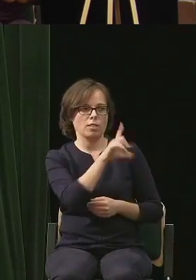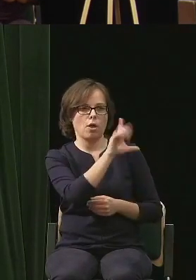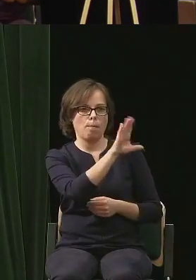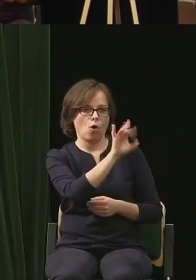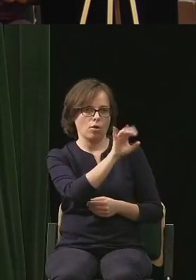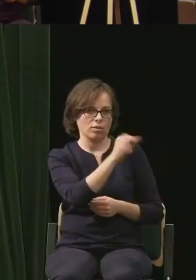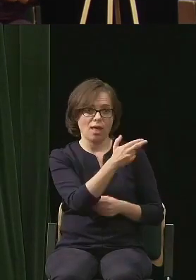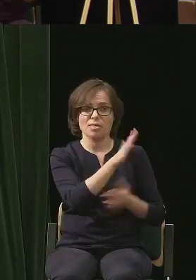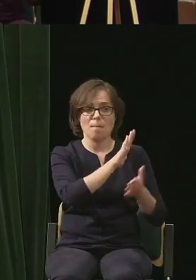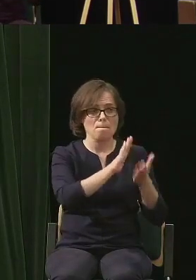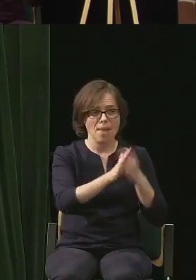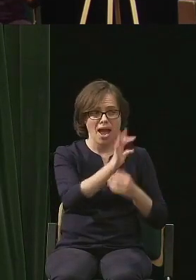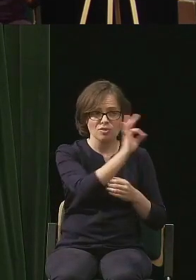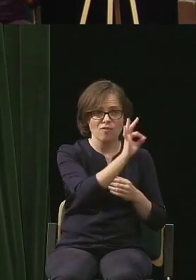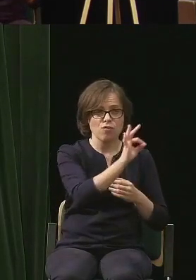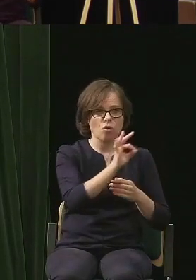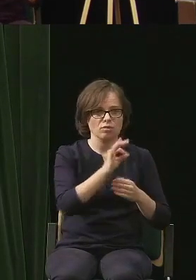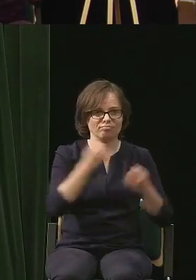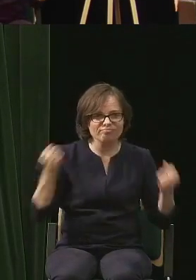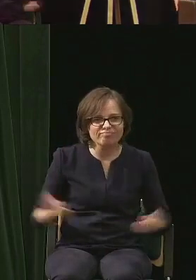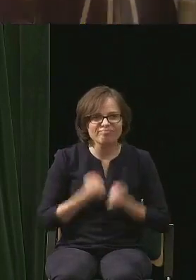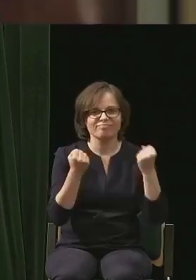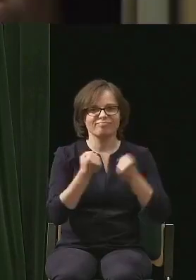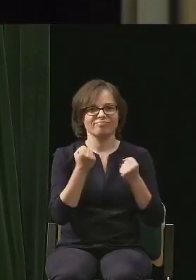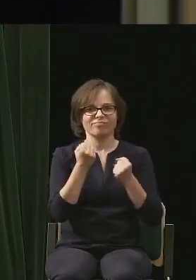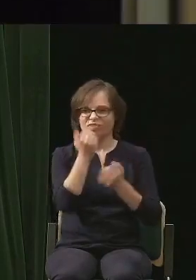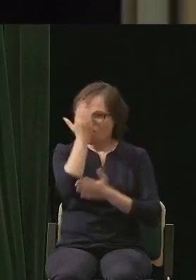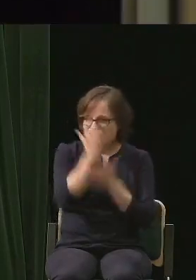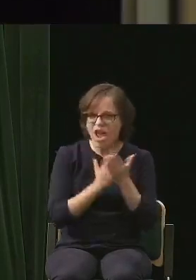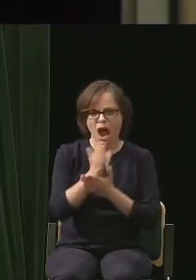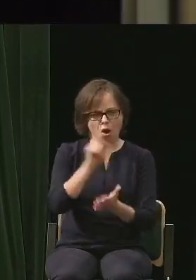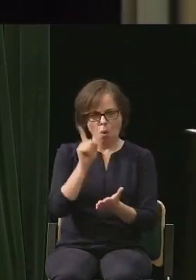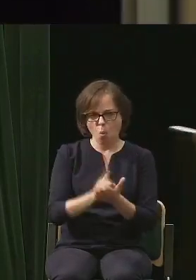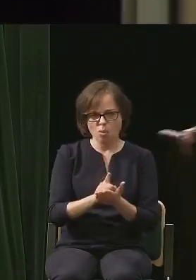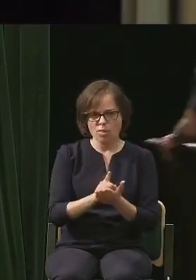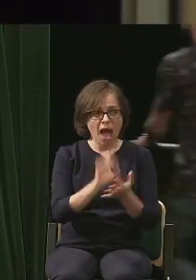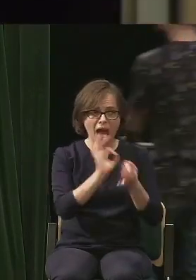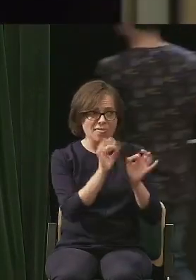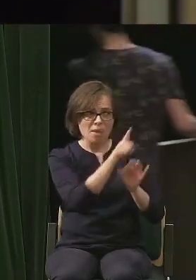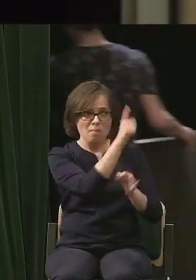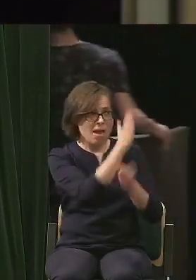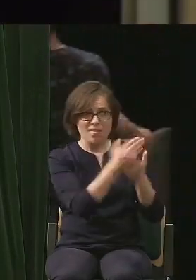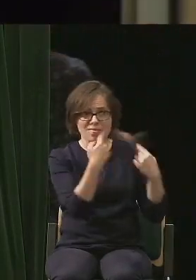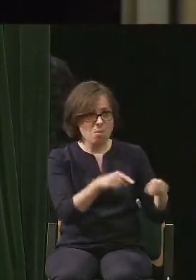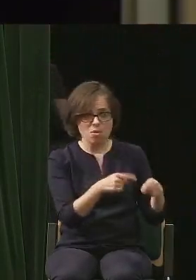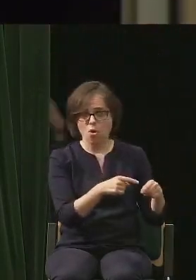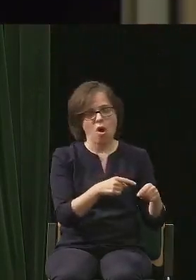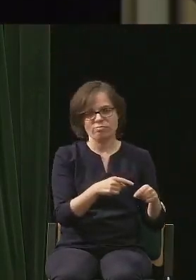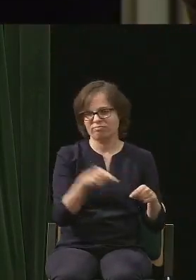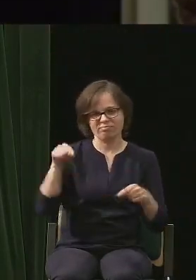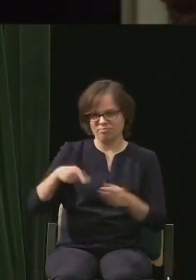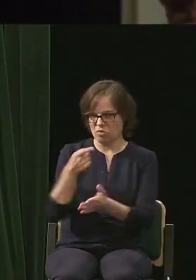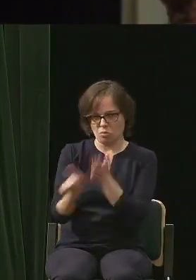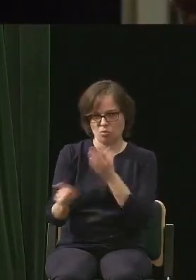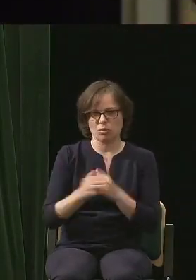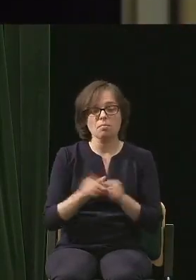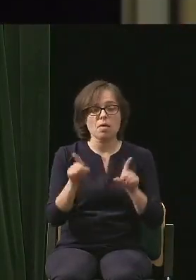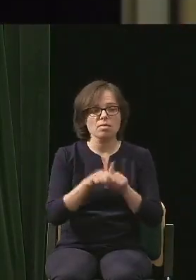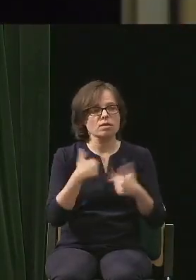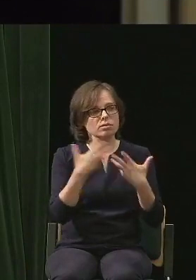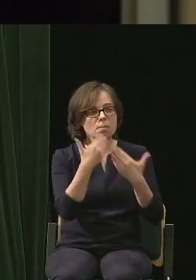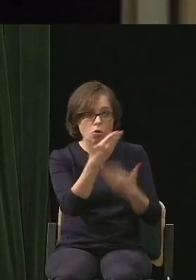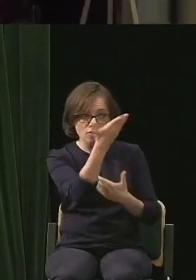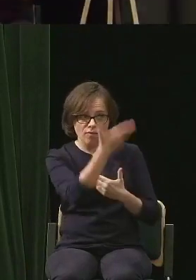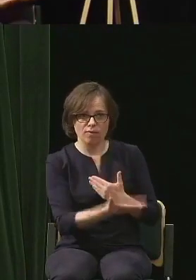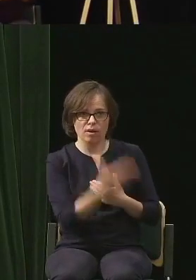zaangażowania i wiarę, że to się odbędzie, to nie byłoby tych spotkań. Chciałam również podziękować Panu, Pani